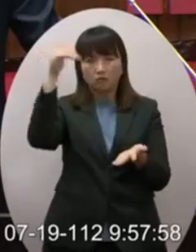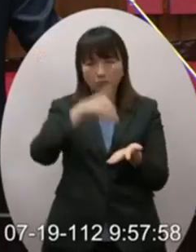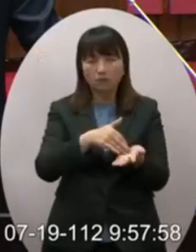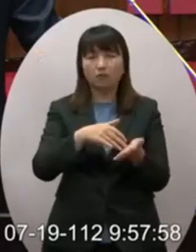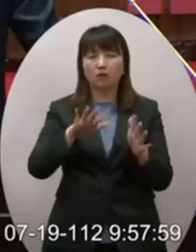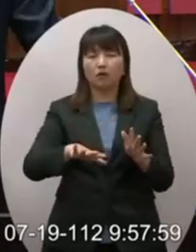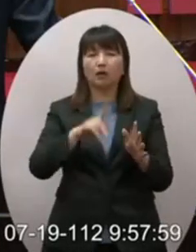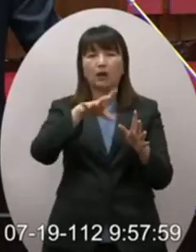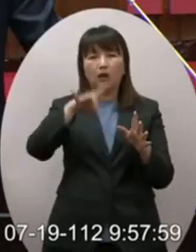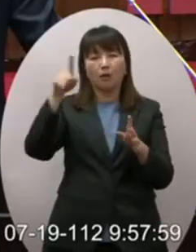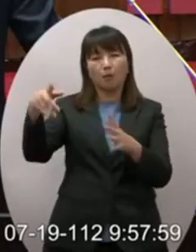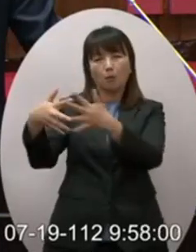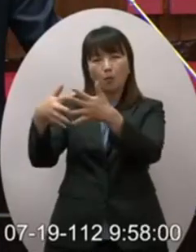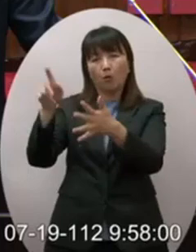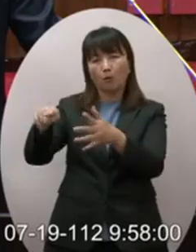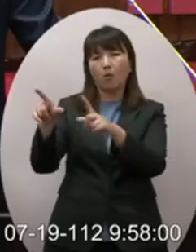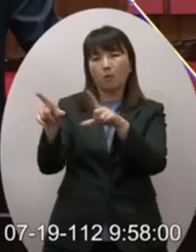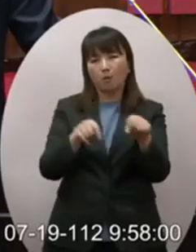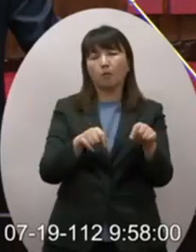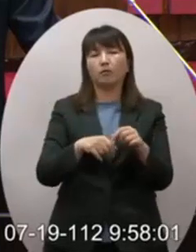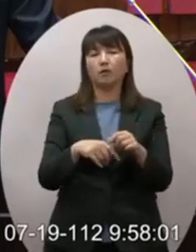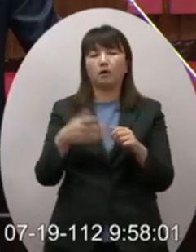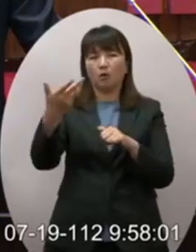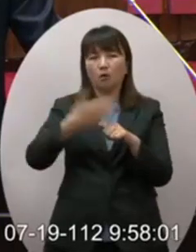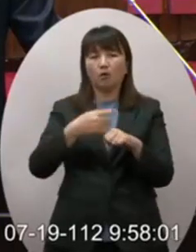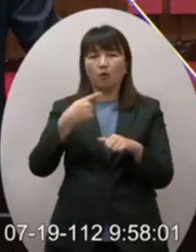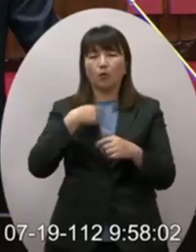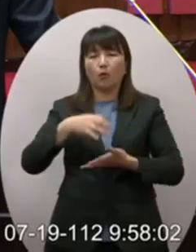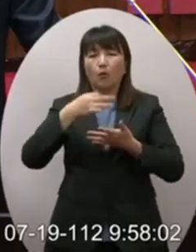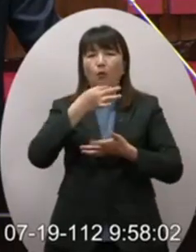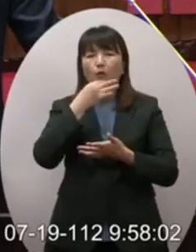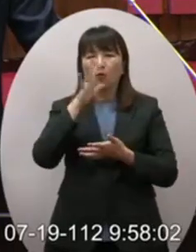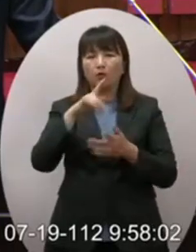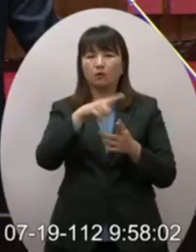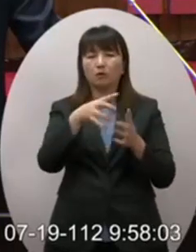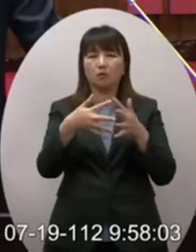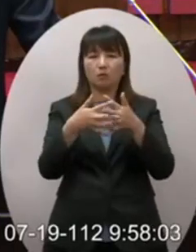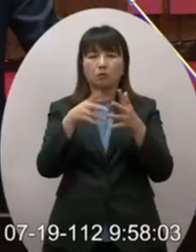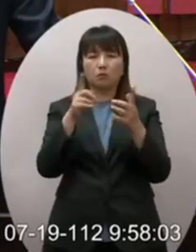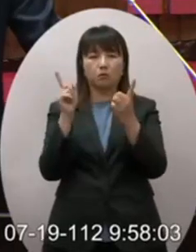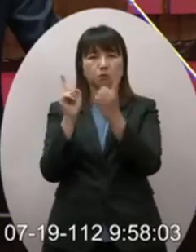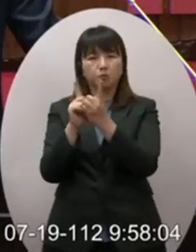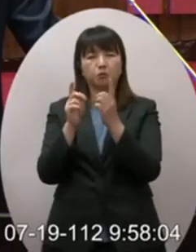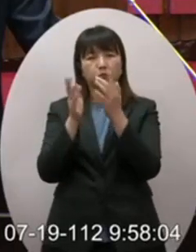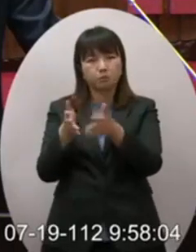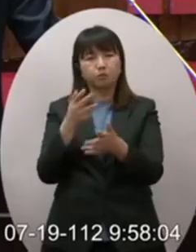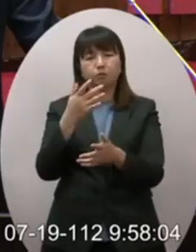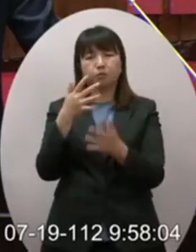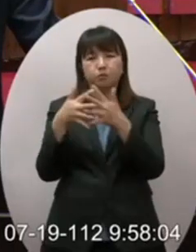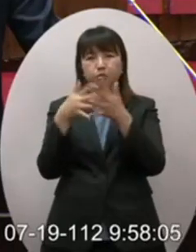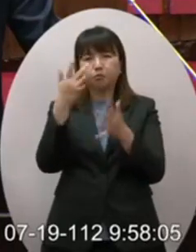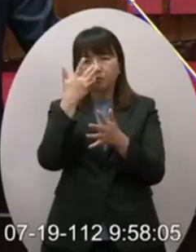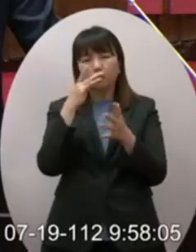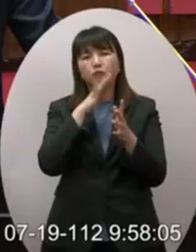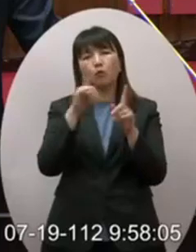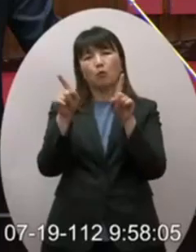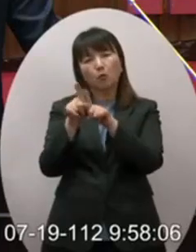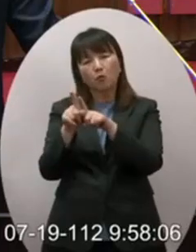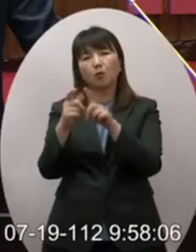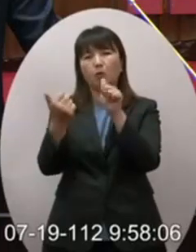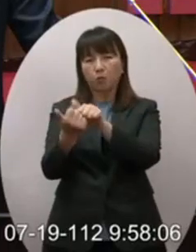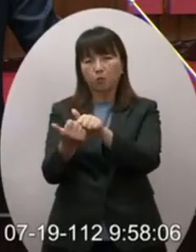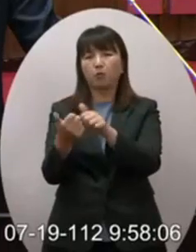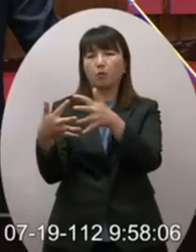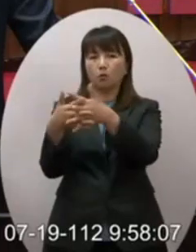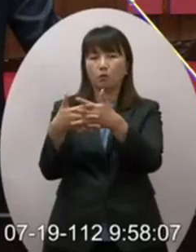到最後你們是看到美國所以這也讓我讓我非常擔心你們根本不知美你們只是親美依美